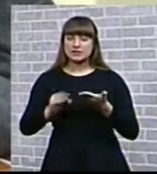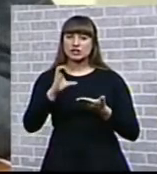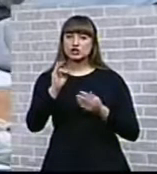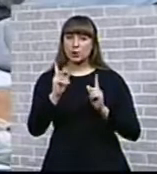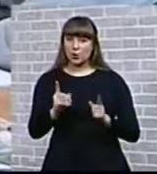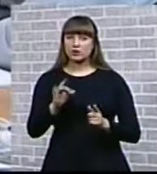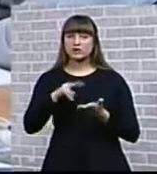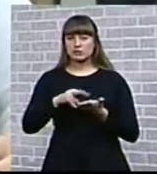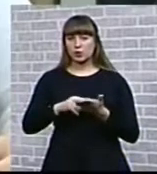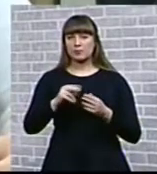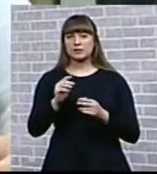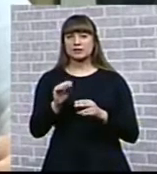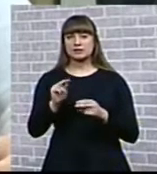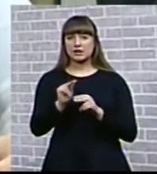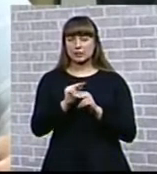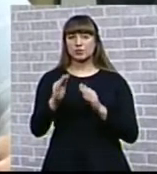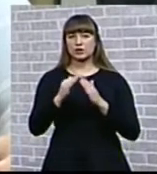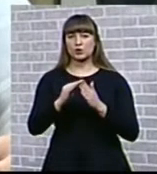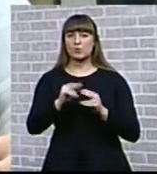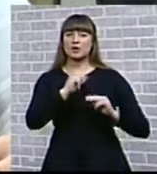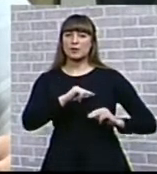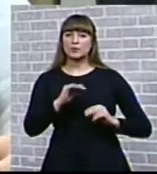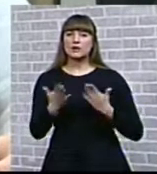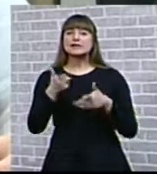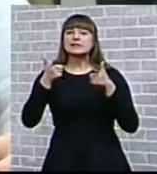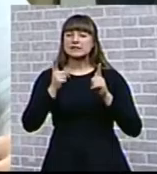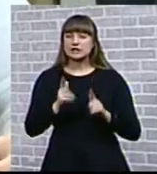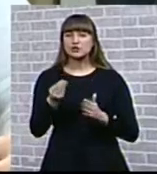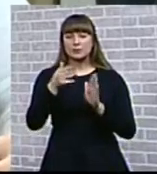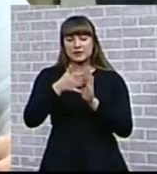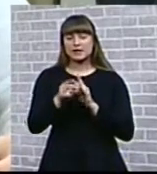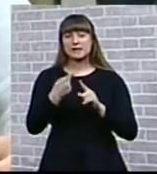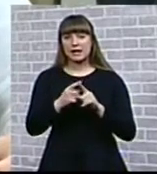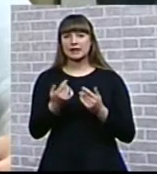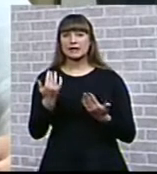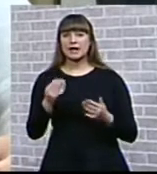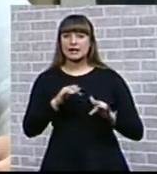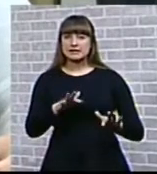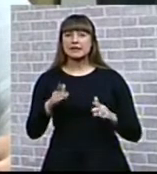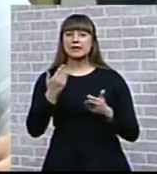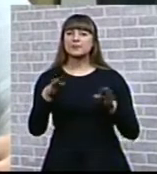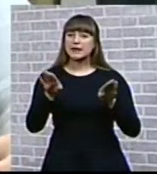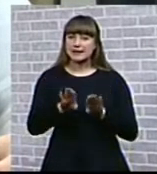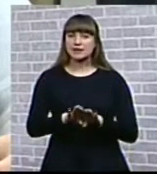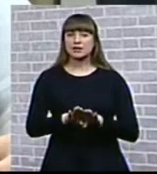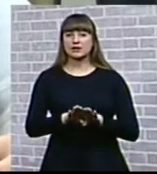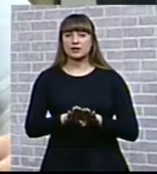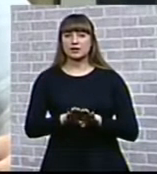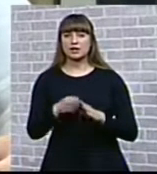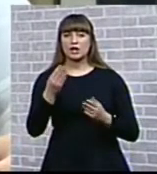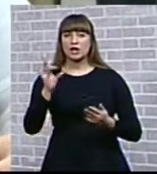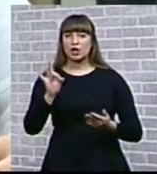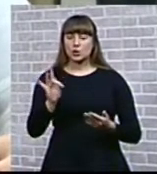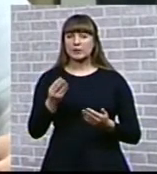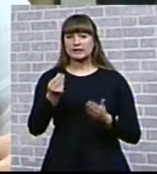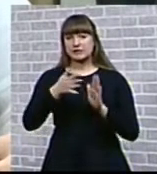дому работ. Собственники, если соглашаются, что в год мы потратим на это дело такие-то рубли и